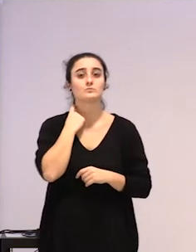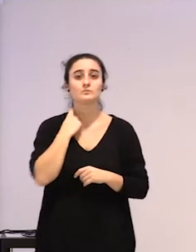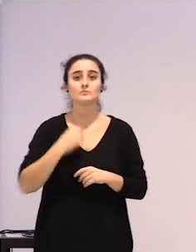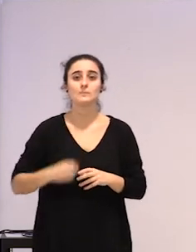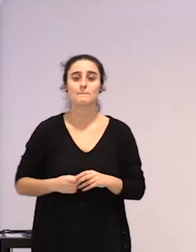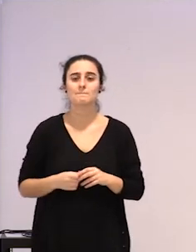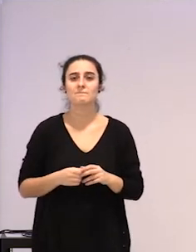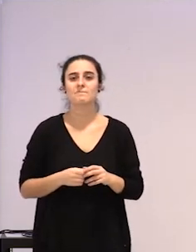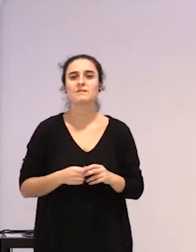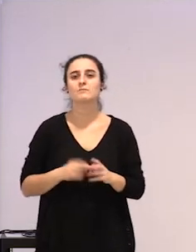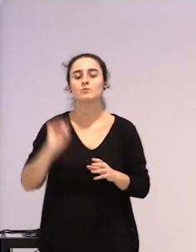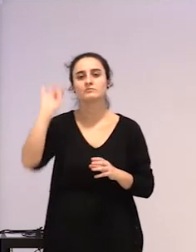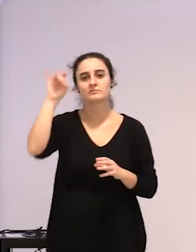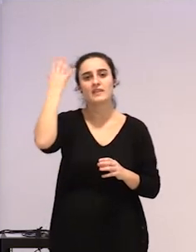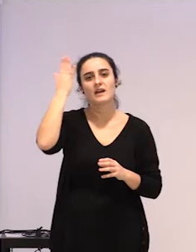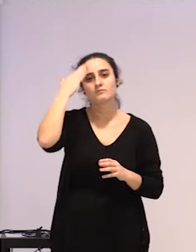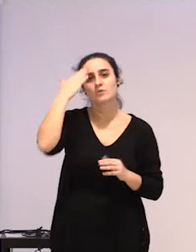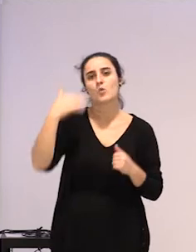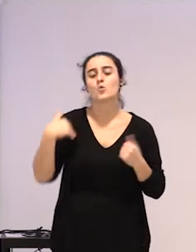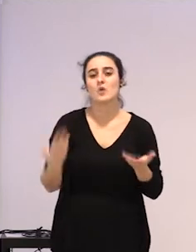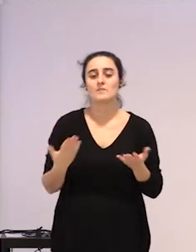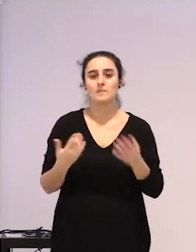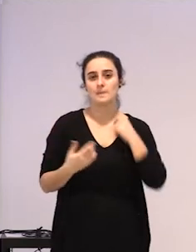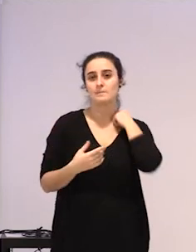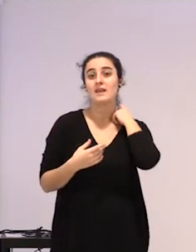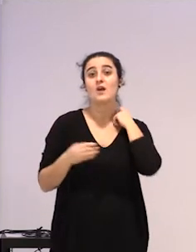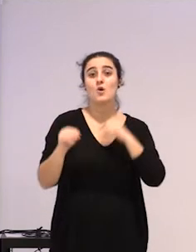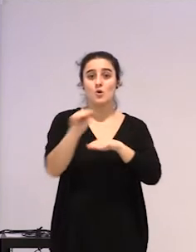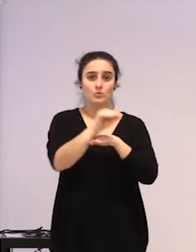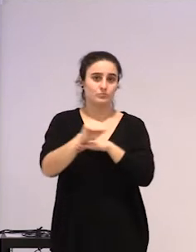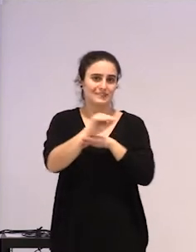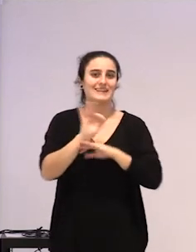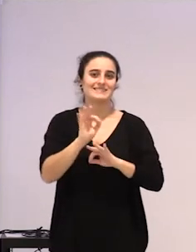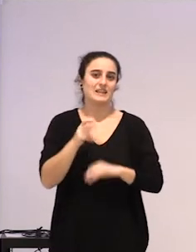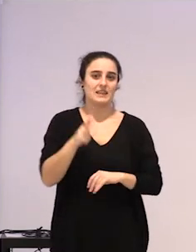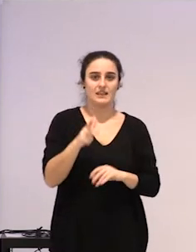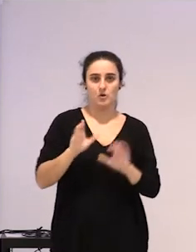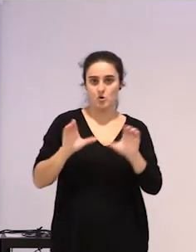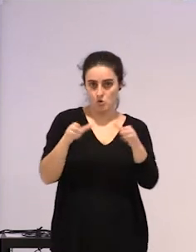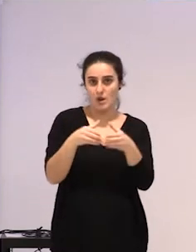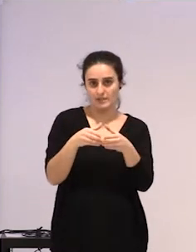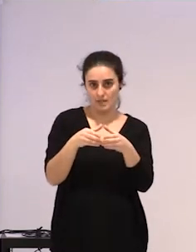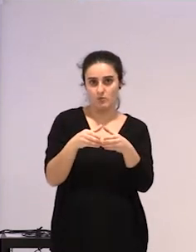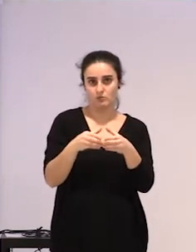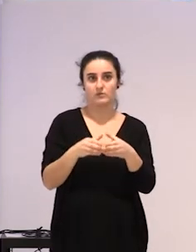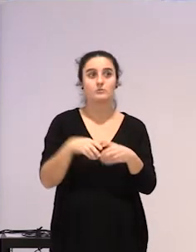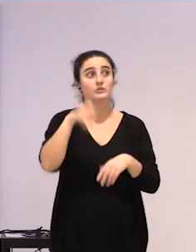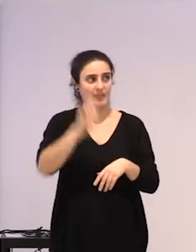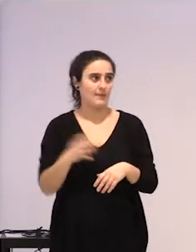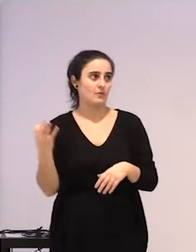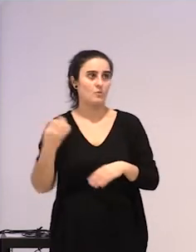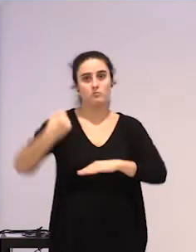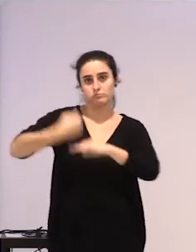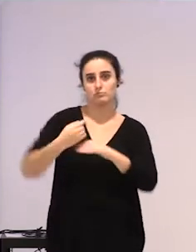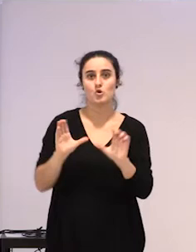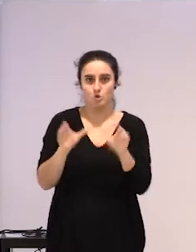onen ideea da, zaintza dela eskubide kolektibo bat, Eskubide eta inandibatean bete behar kolektibo bat, ez? Baziran